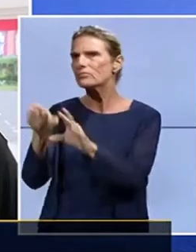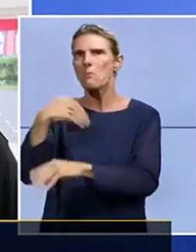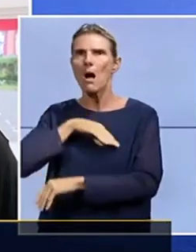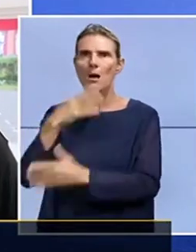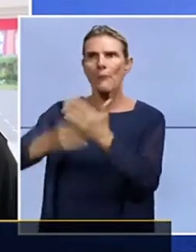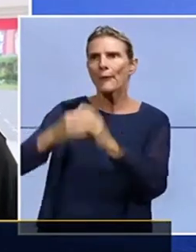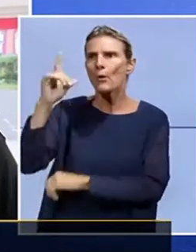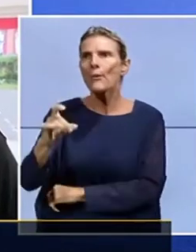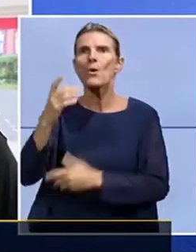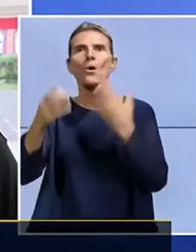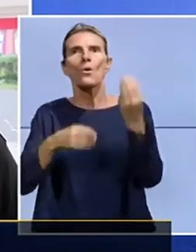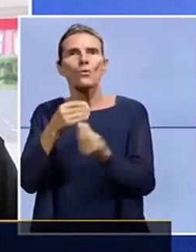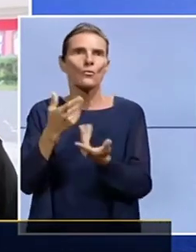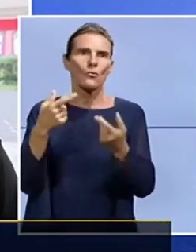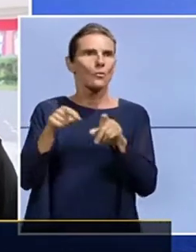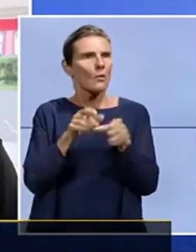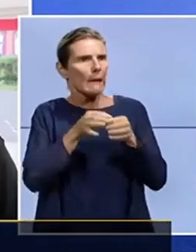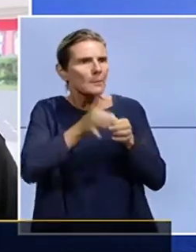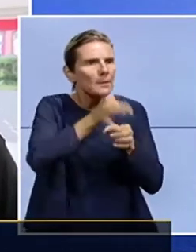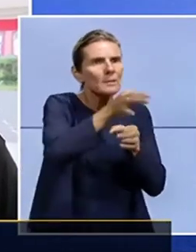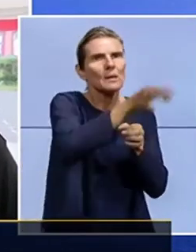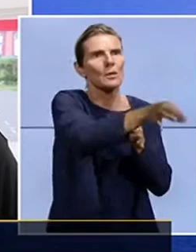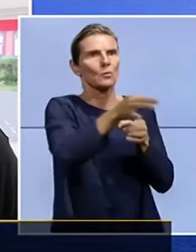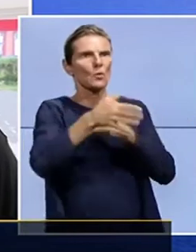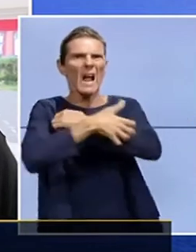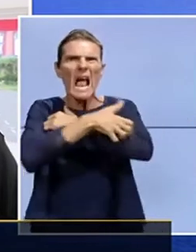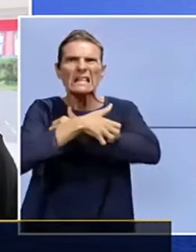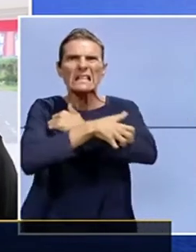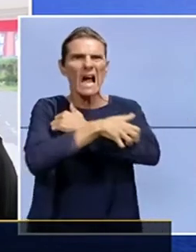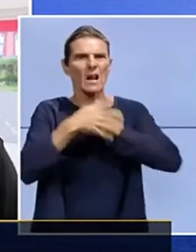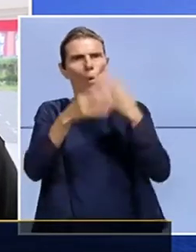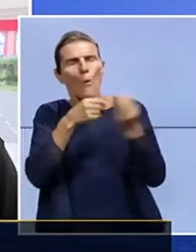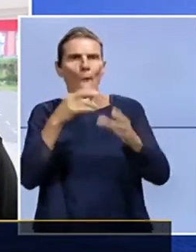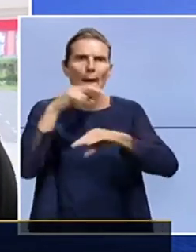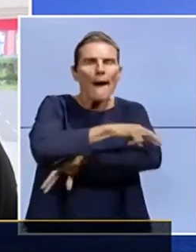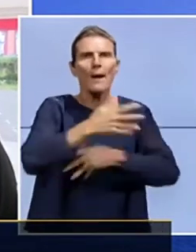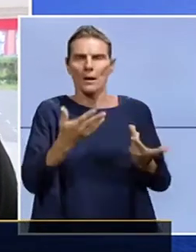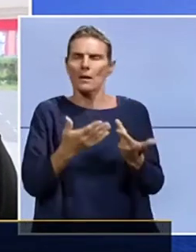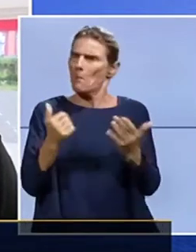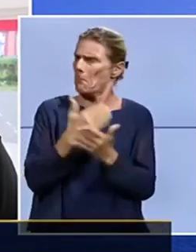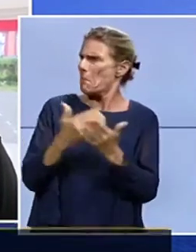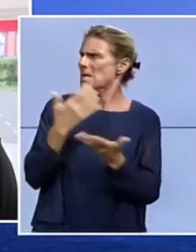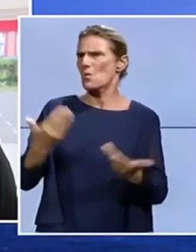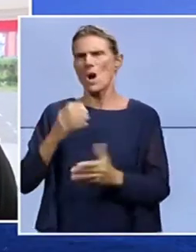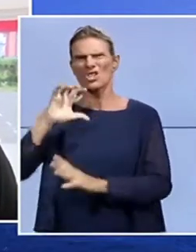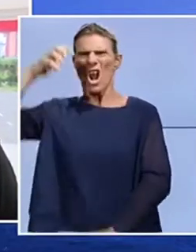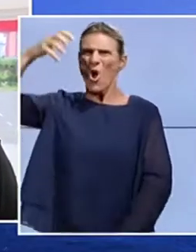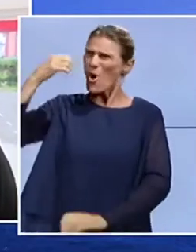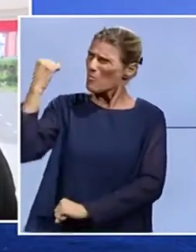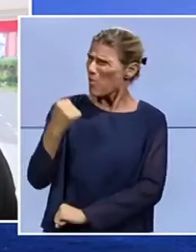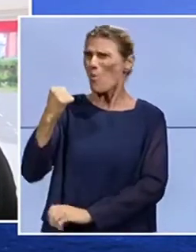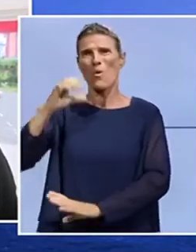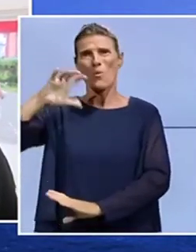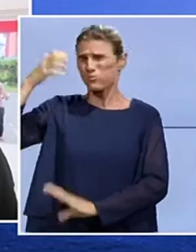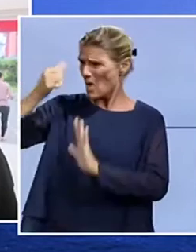'établissements ont fermé parce qu'il y a tout simplement des épidémies de Galles ou de Rhin. Mais surtout, ce qui se passe avec la chaleur que nous connaissons depuis